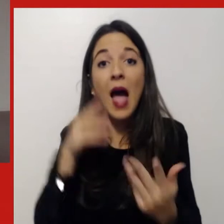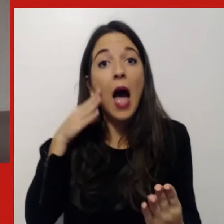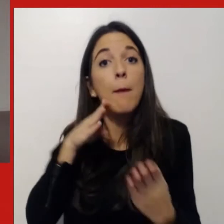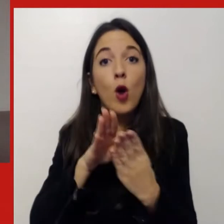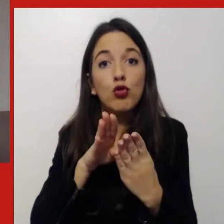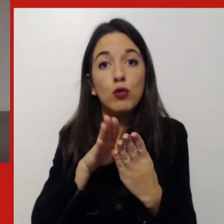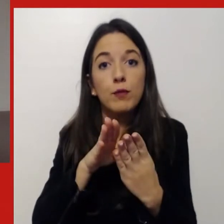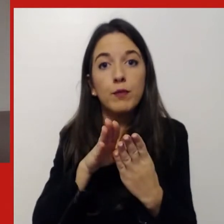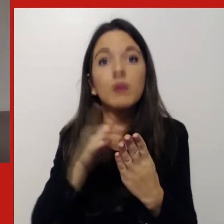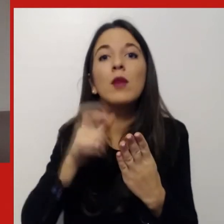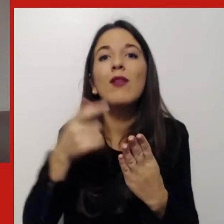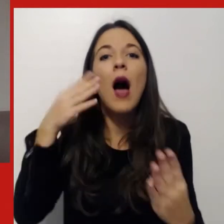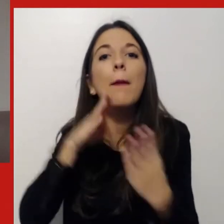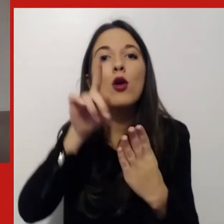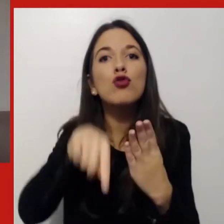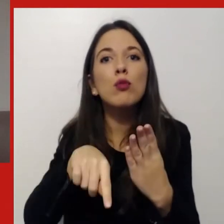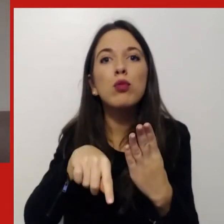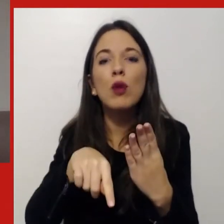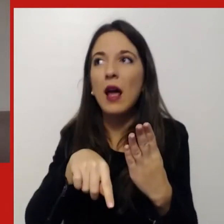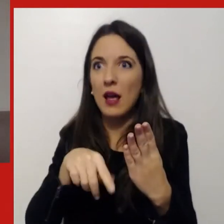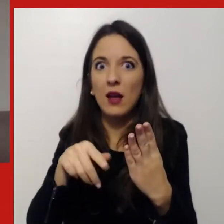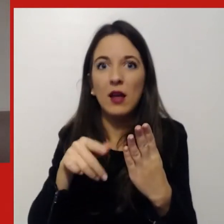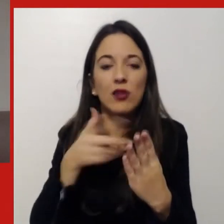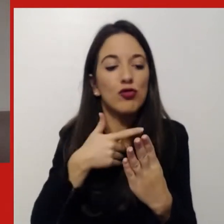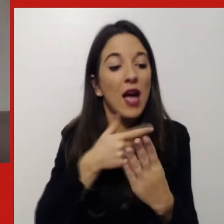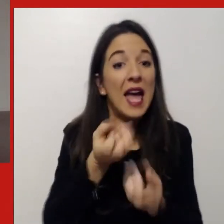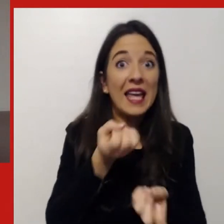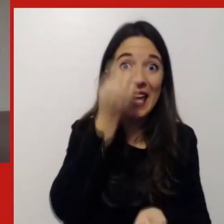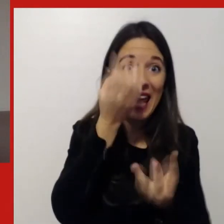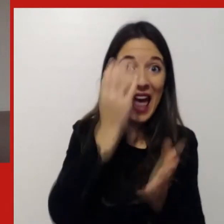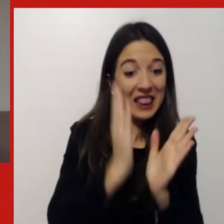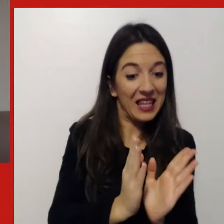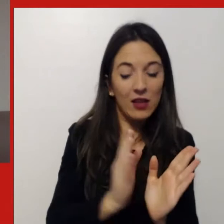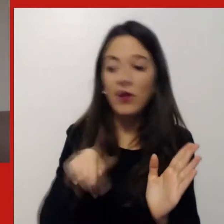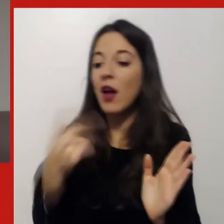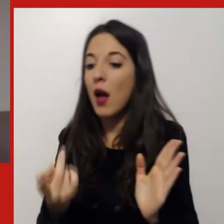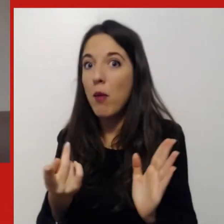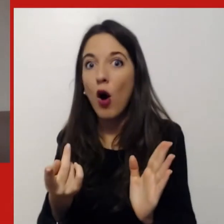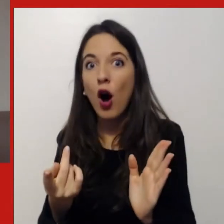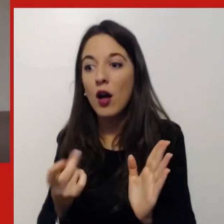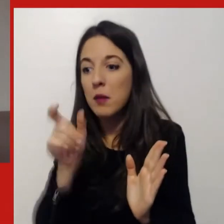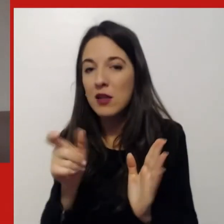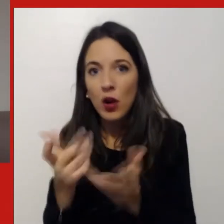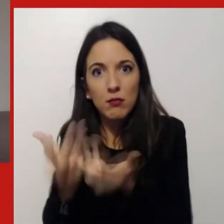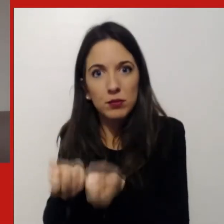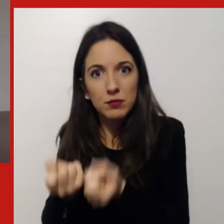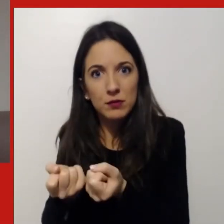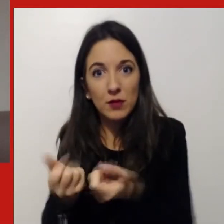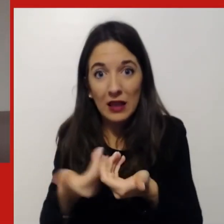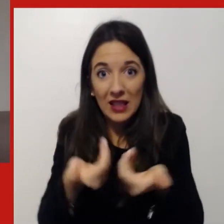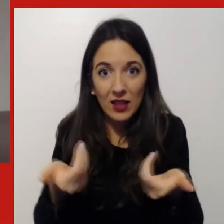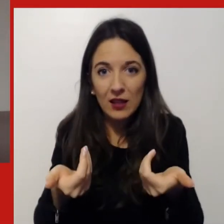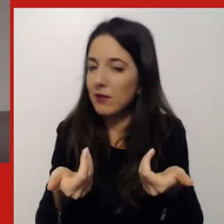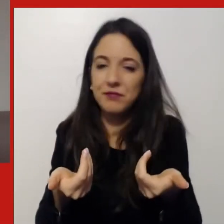sono più antitetici come una volta, quindi non ci sono più da una parte i creativi e dall'altra parte quelli che fanno solo PMO, ci pensate